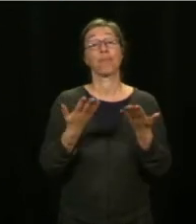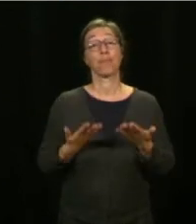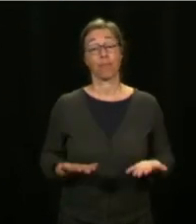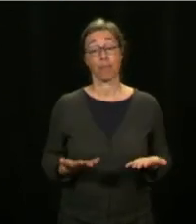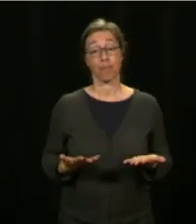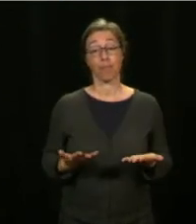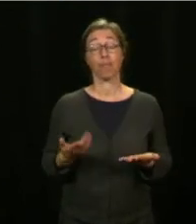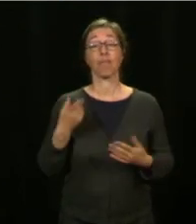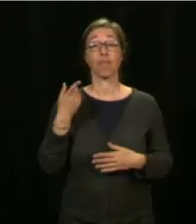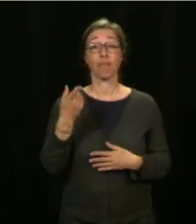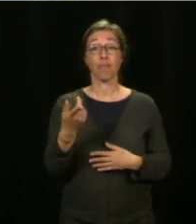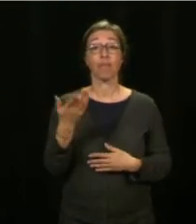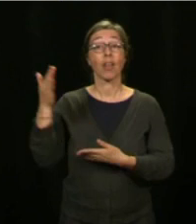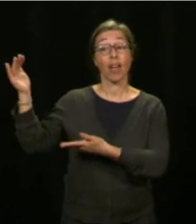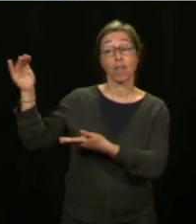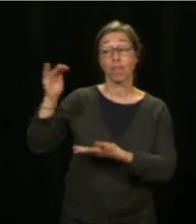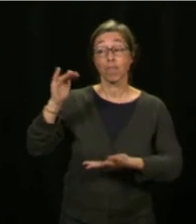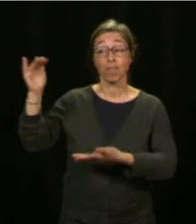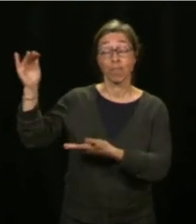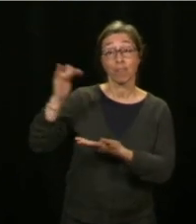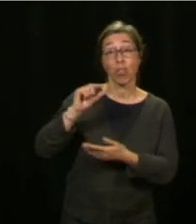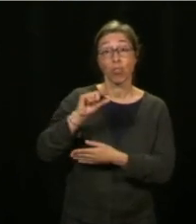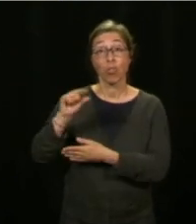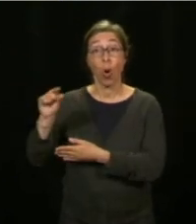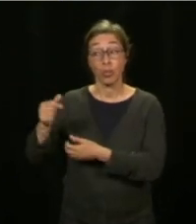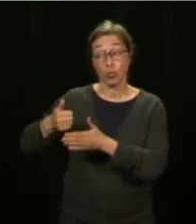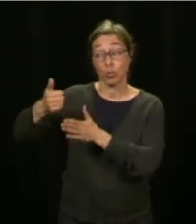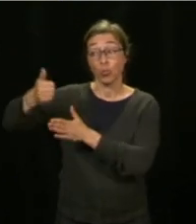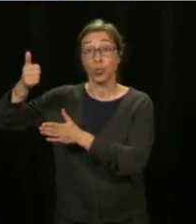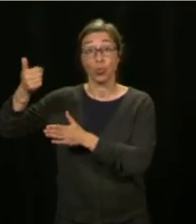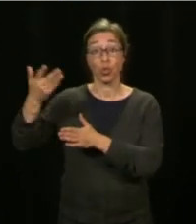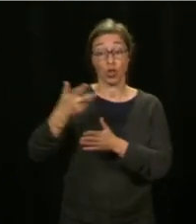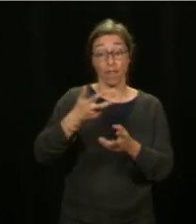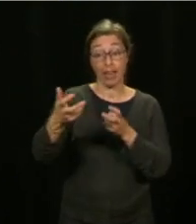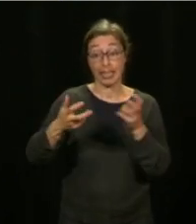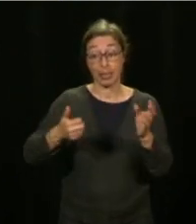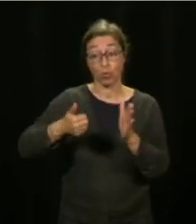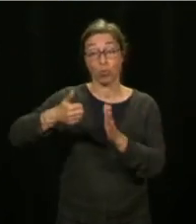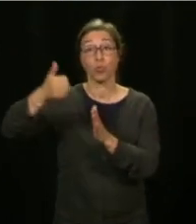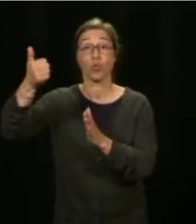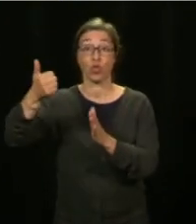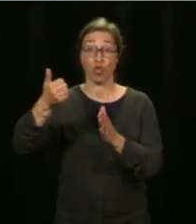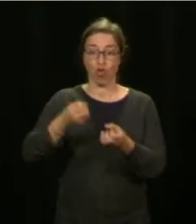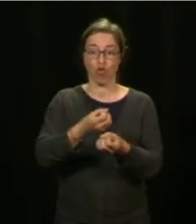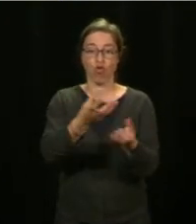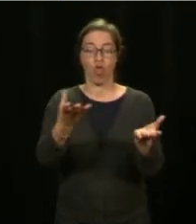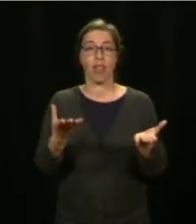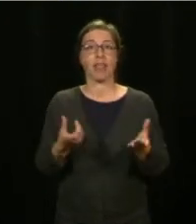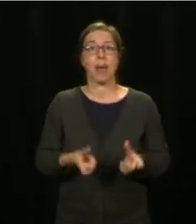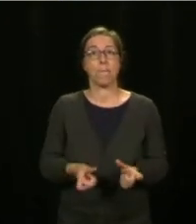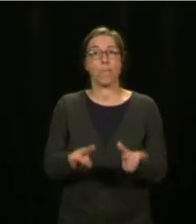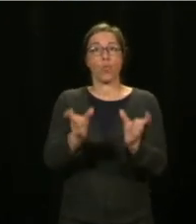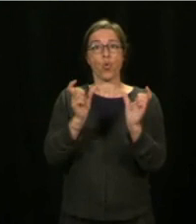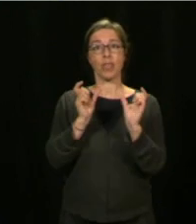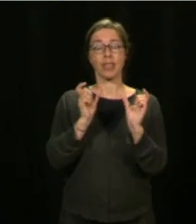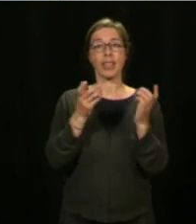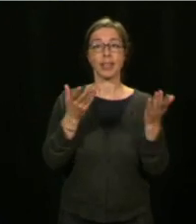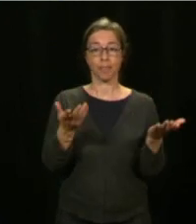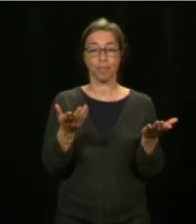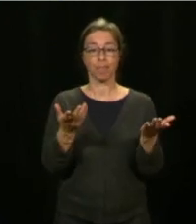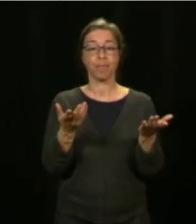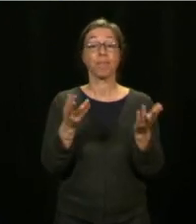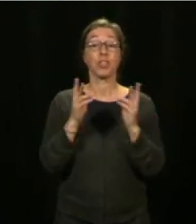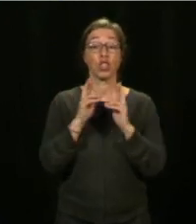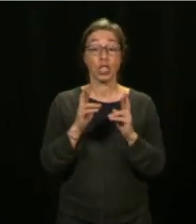l'immunité. Ça fait que quelque part, je pense qu'il va falloir donner... Et espérons aussi qu'on va avoir ce qu'on appelle une saisonnalité du virus, hein, qui pourrait... qui